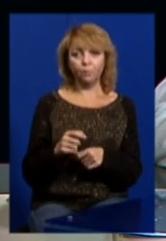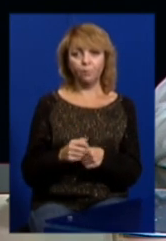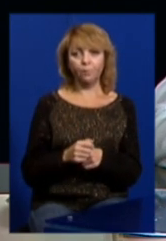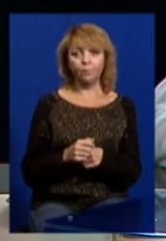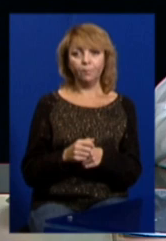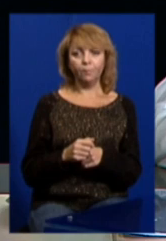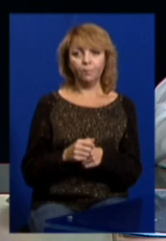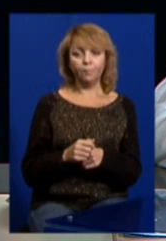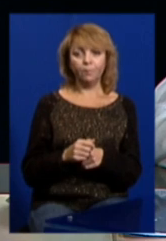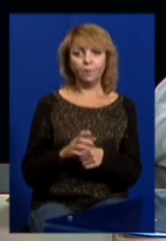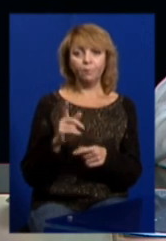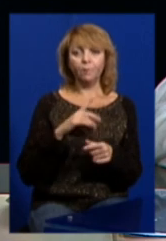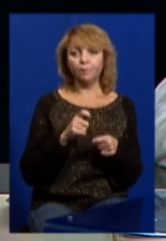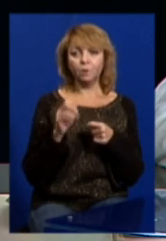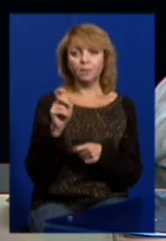з зони АТО виїжджав.